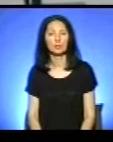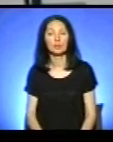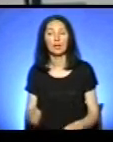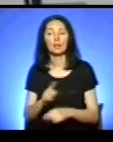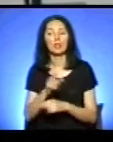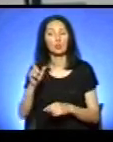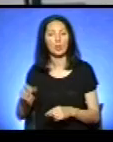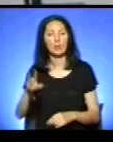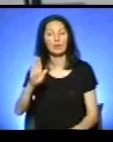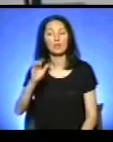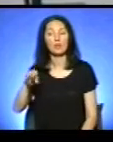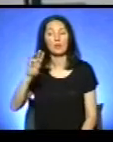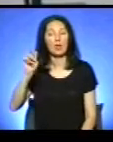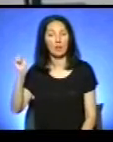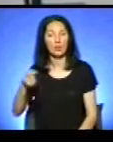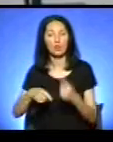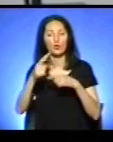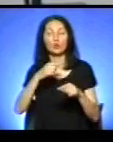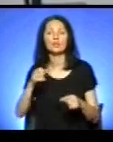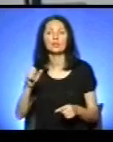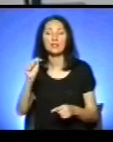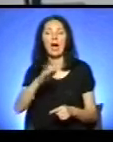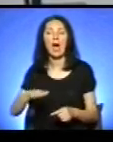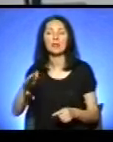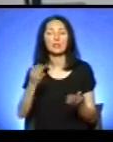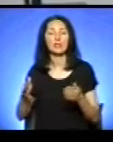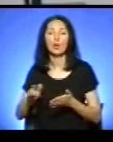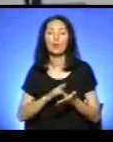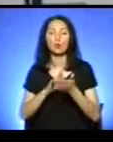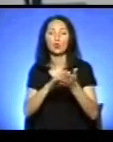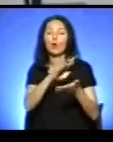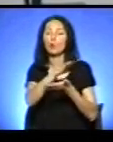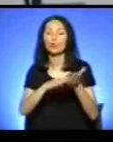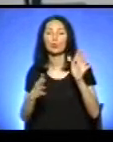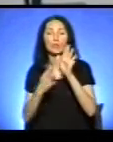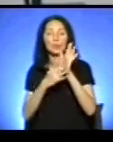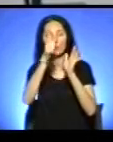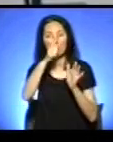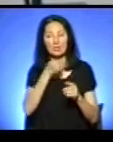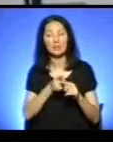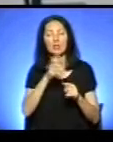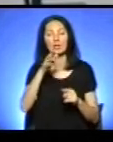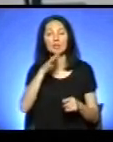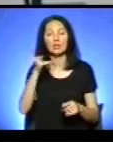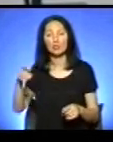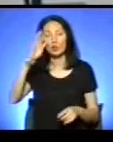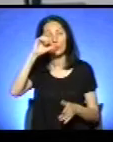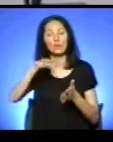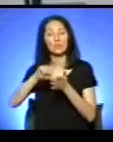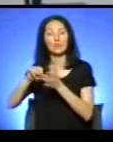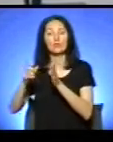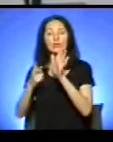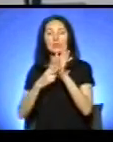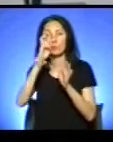Тернополянин Вадим Явич повернувся з Азії, де подорожував протягом 9 місяців. За цей час хлопець відвідав 7 країн. За словами